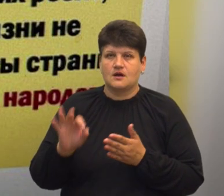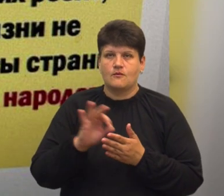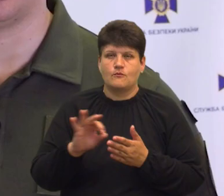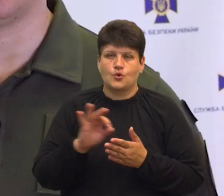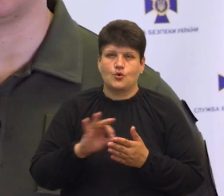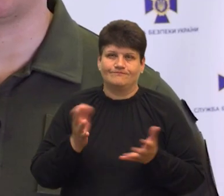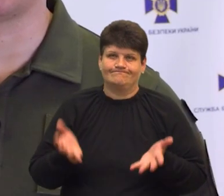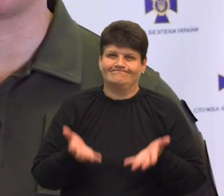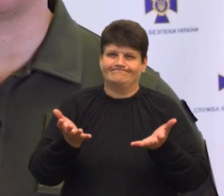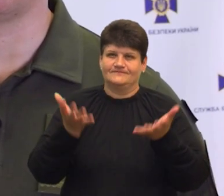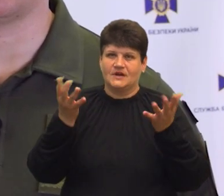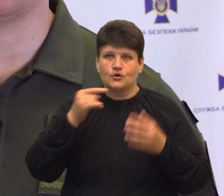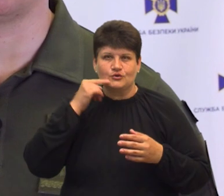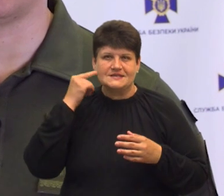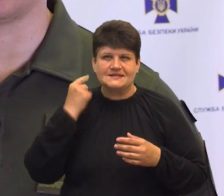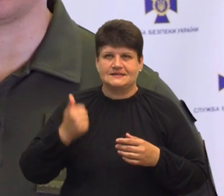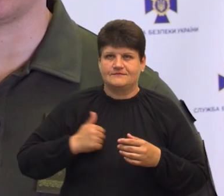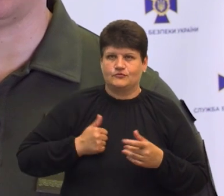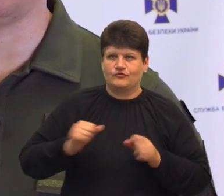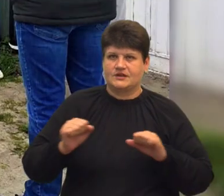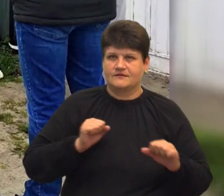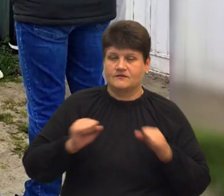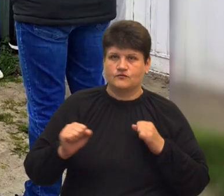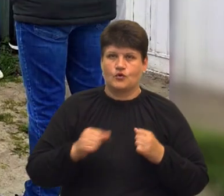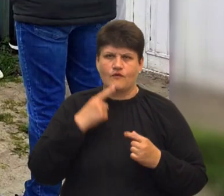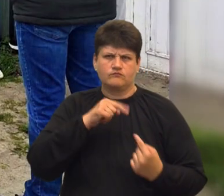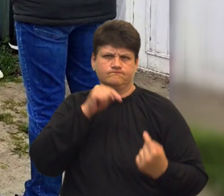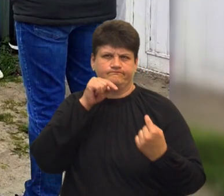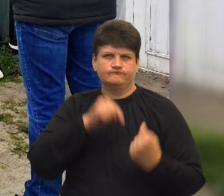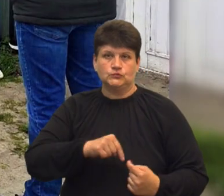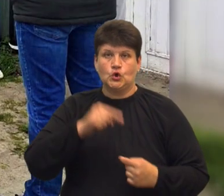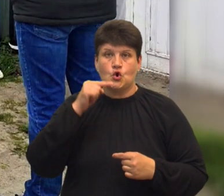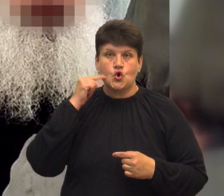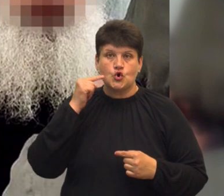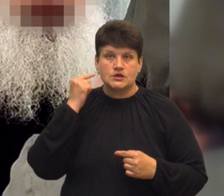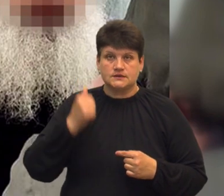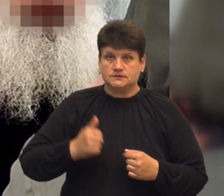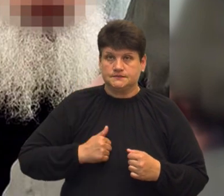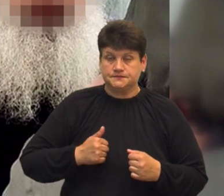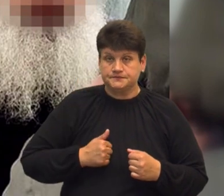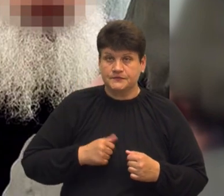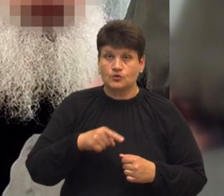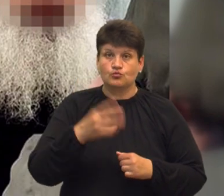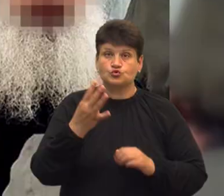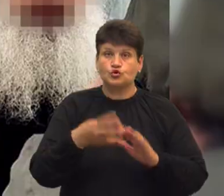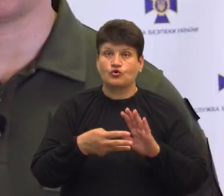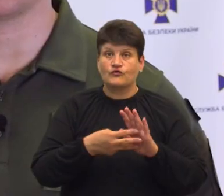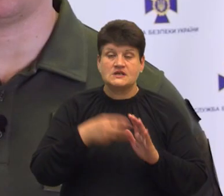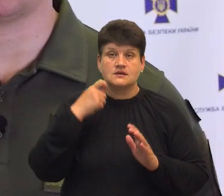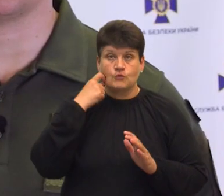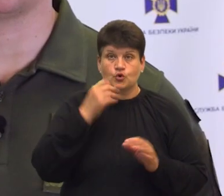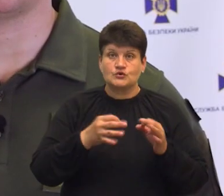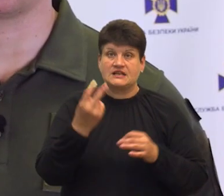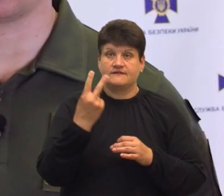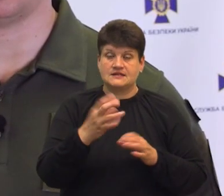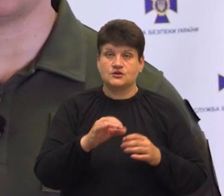керівництво Росії і намагався дискредитувати українських захисників. Послушнику 48 років його судили за двома статтями. А